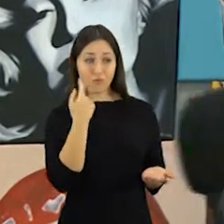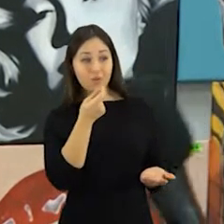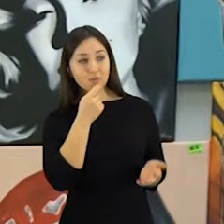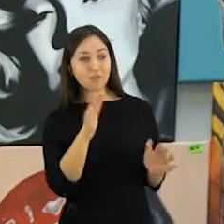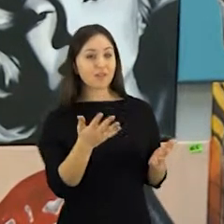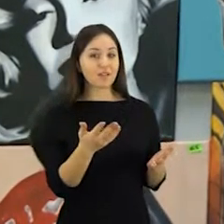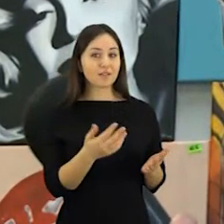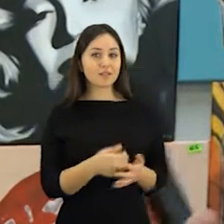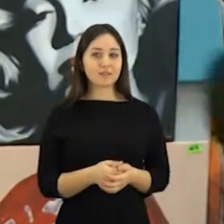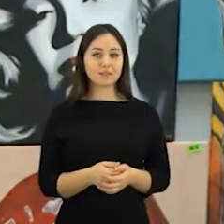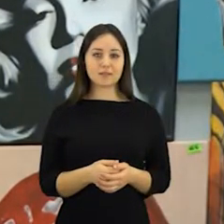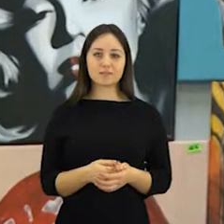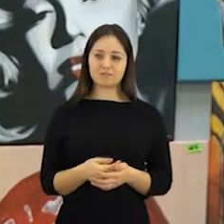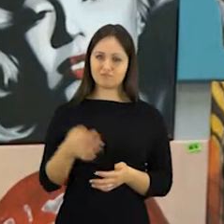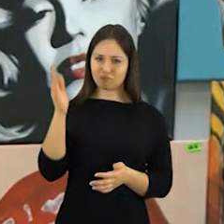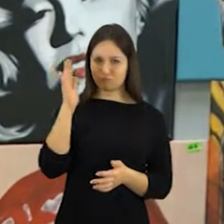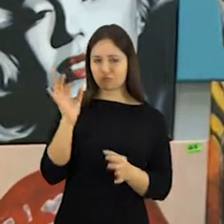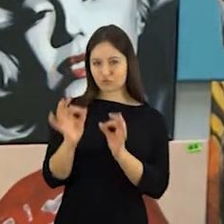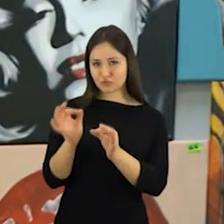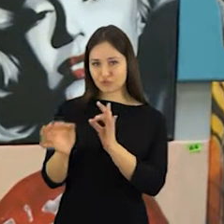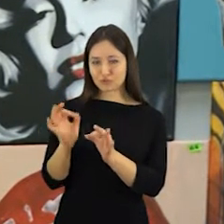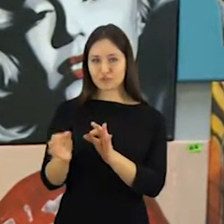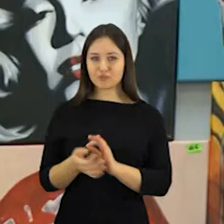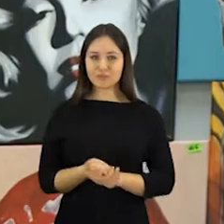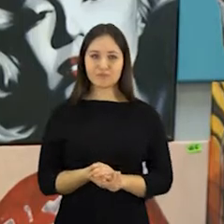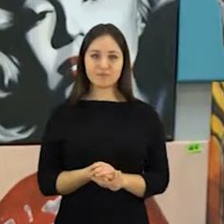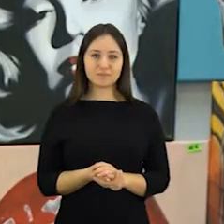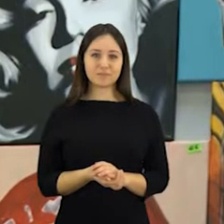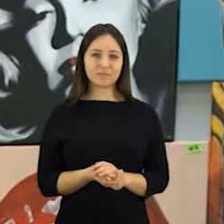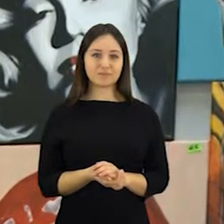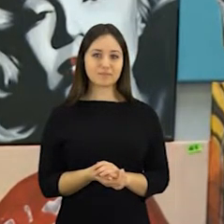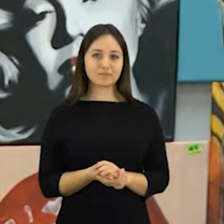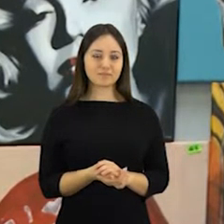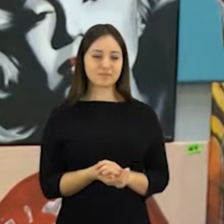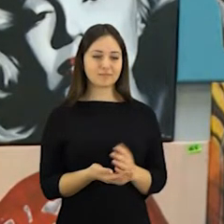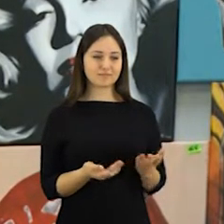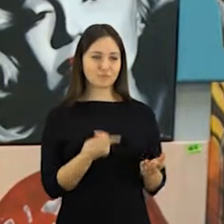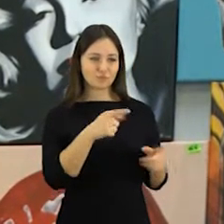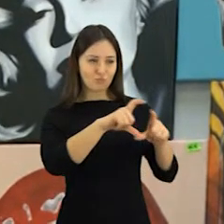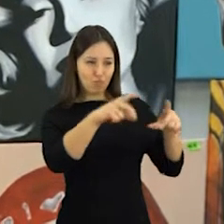Tai jūs sumanimų daug ar mažai? Manau, tai yra, manau, normali suma.